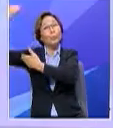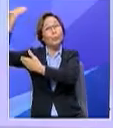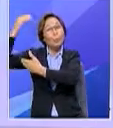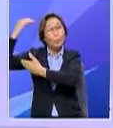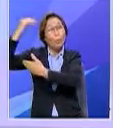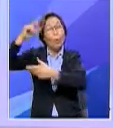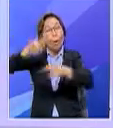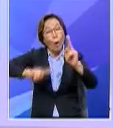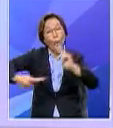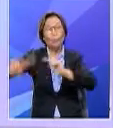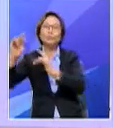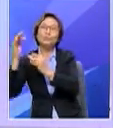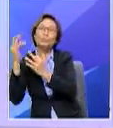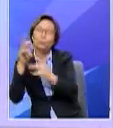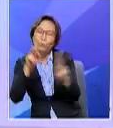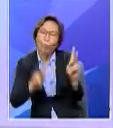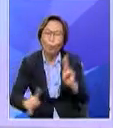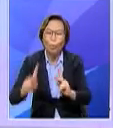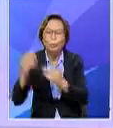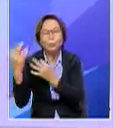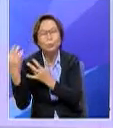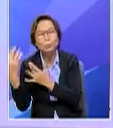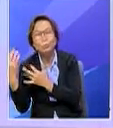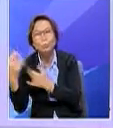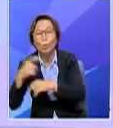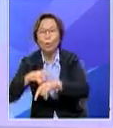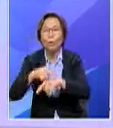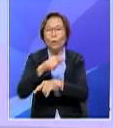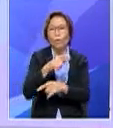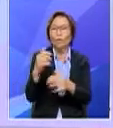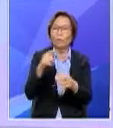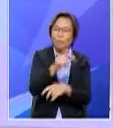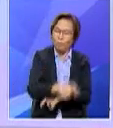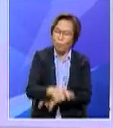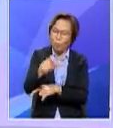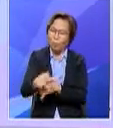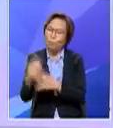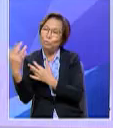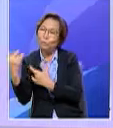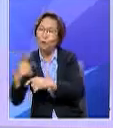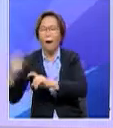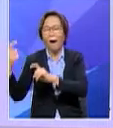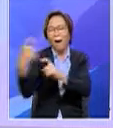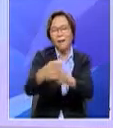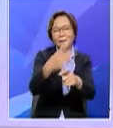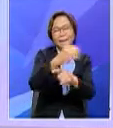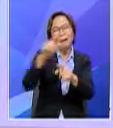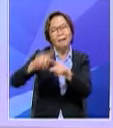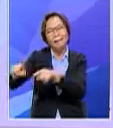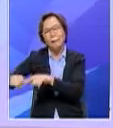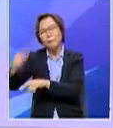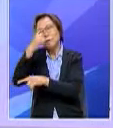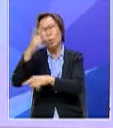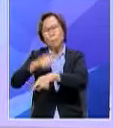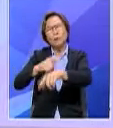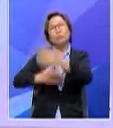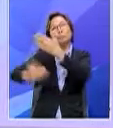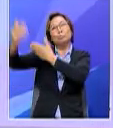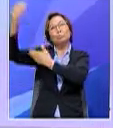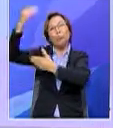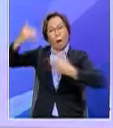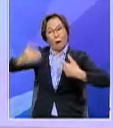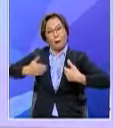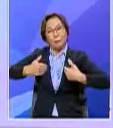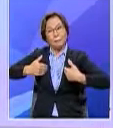orang tunggu waktu apa ni antara menunggu hadiah dan sebagainya sebab pada masa itu akan